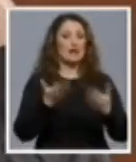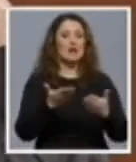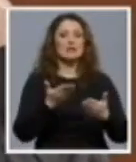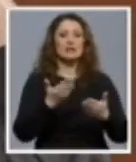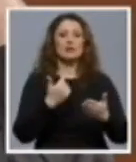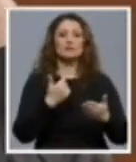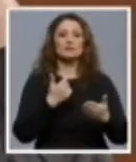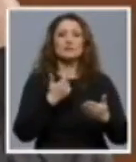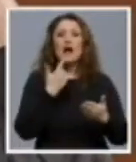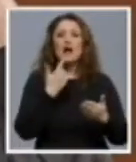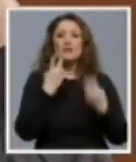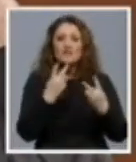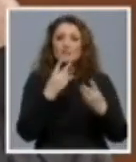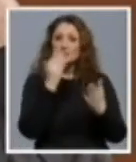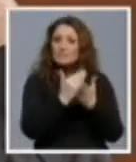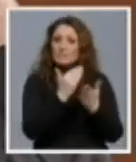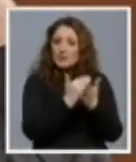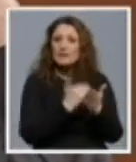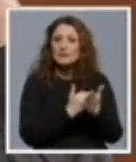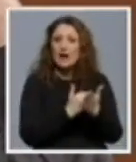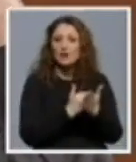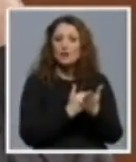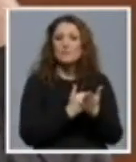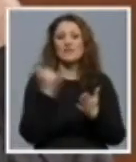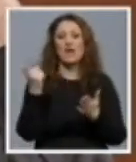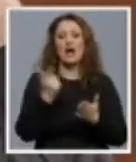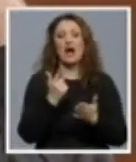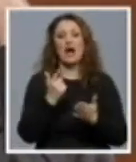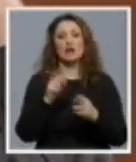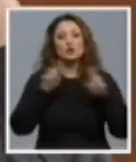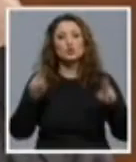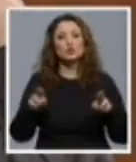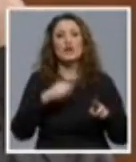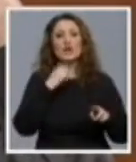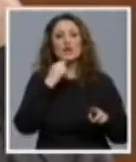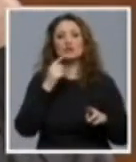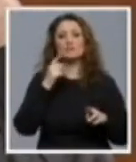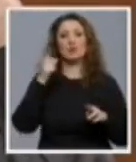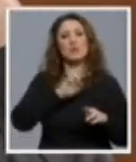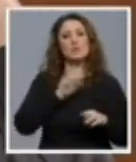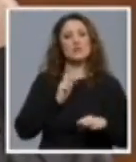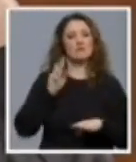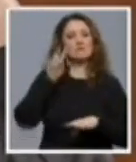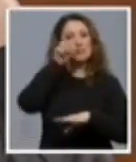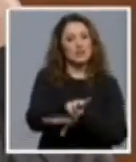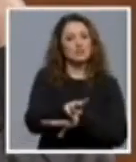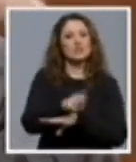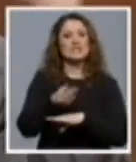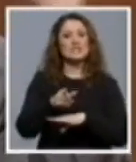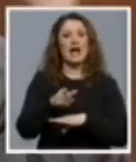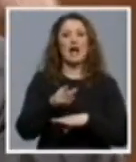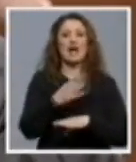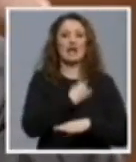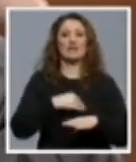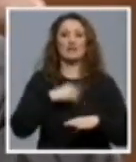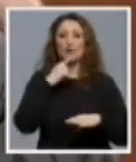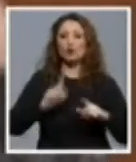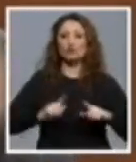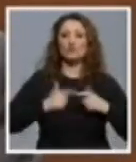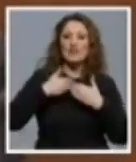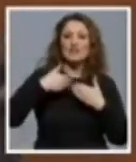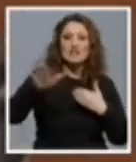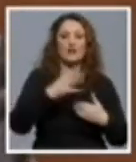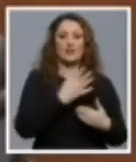sramotne odredbe, ali Antihrvatski Ustavni sud je presudio da on nije nadležan za izvan domovinske Hrvate, kojih prema podacije